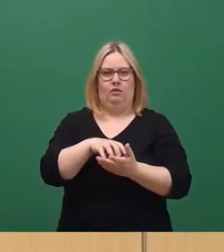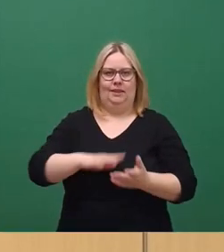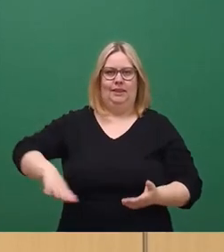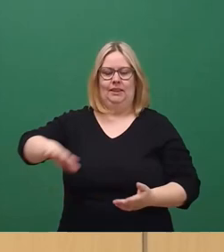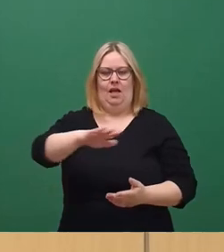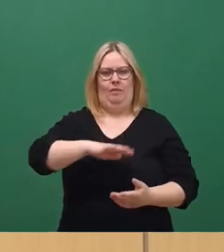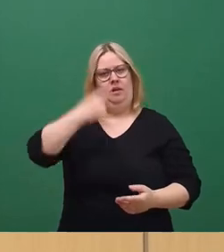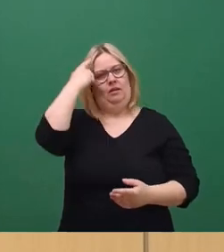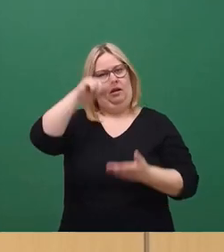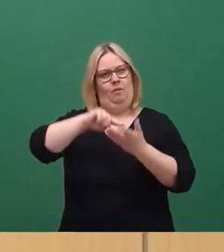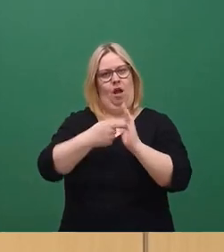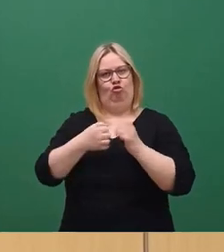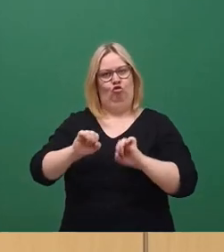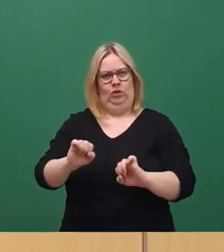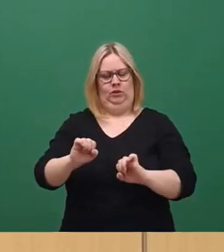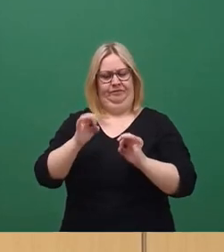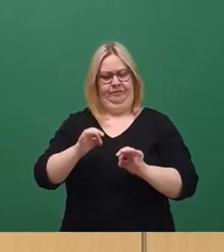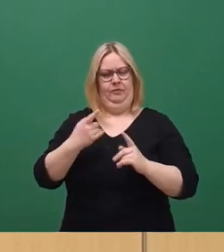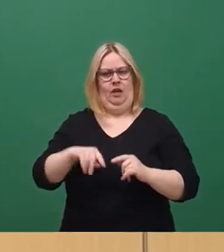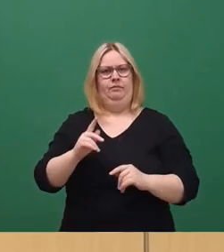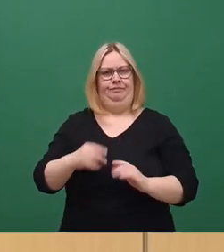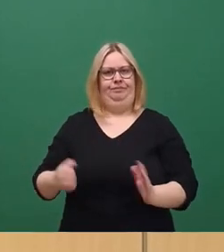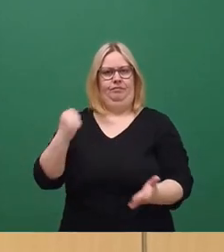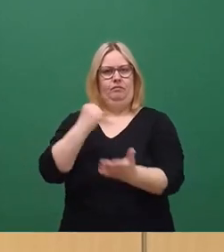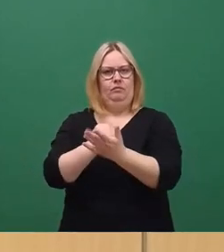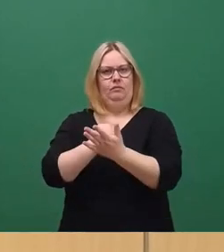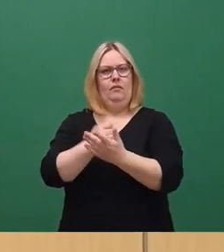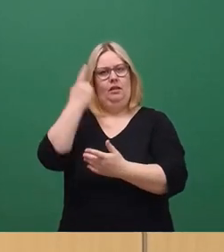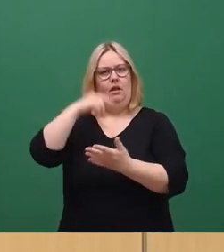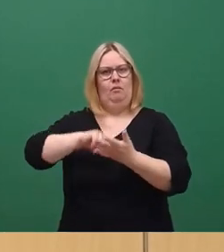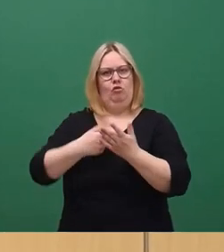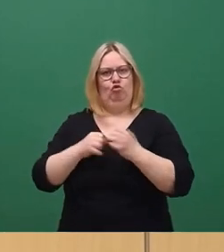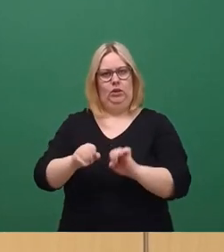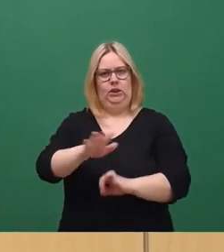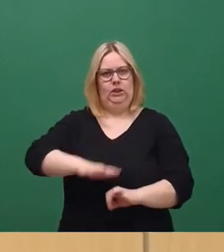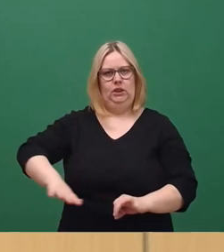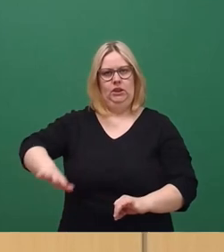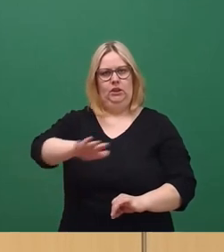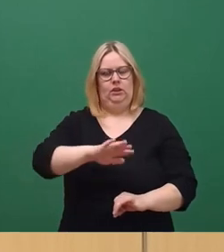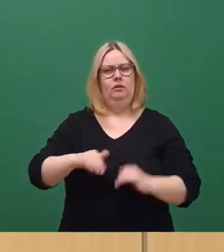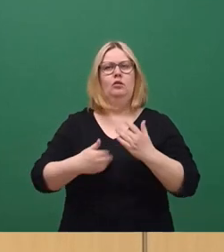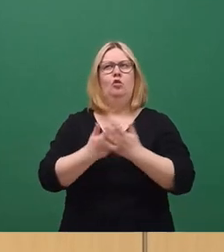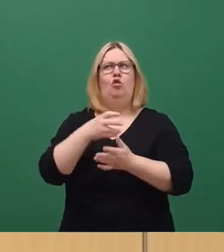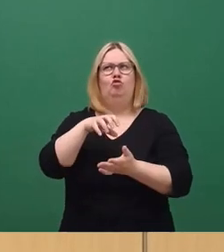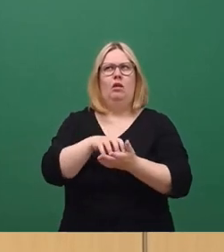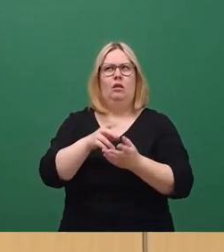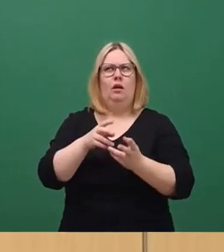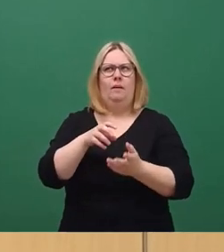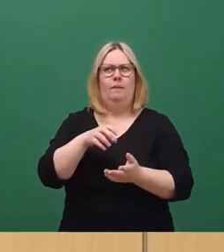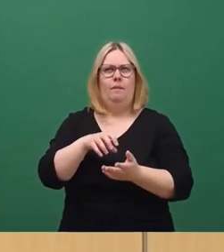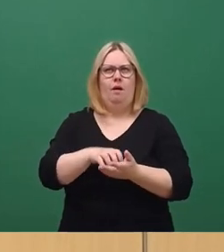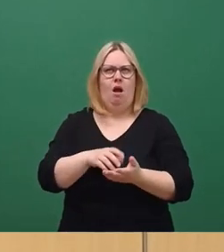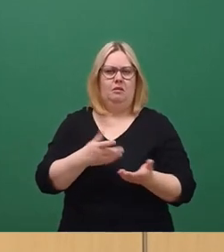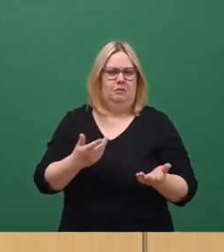das Landesamt für Denkmalspflege Sachsen. Der Neustädter Markt ist für uns von